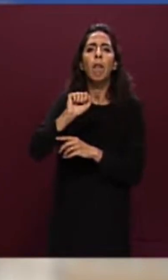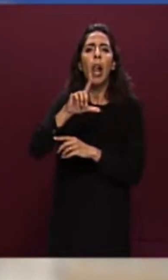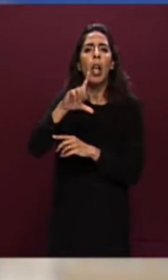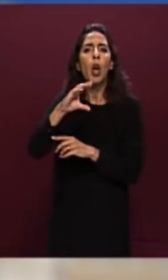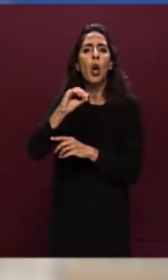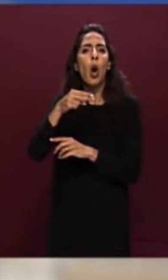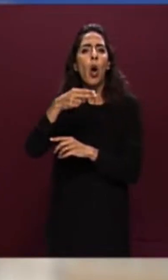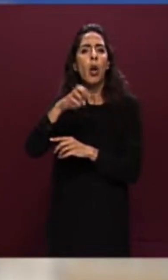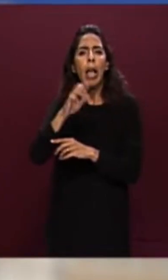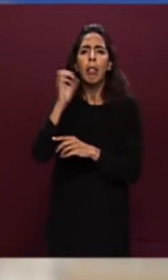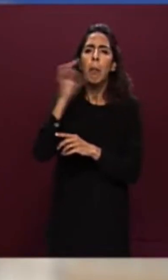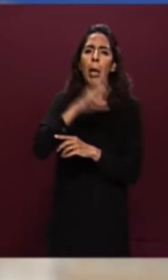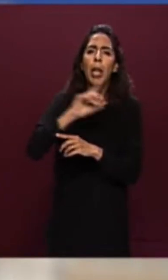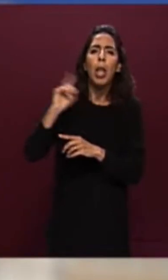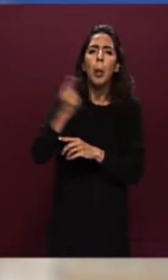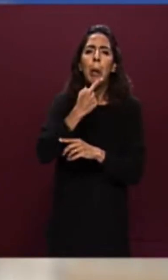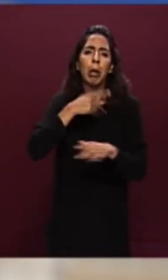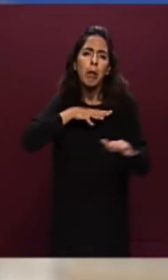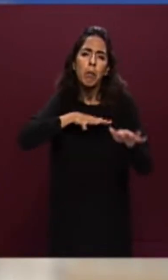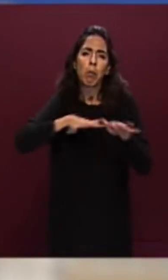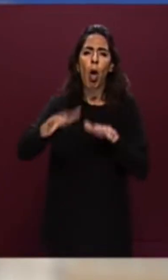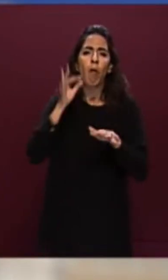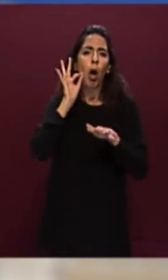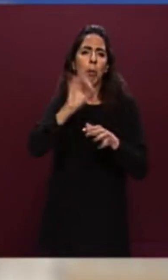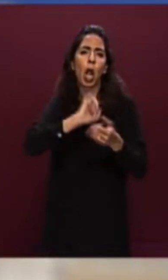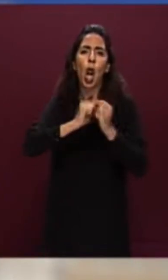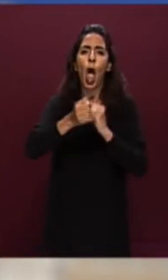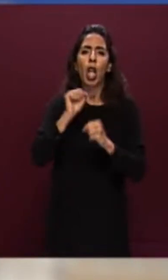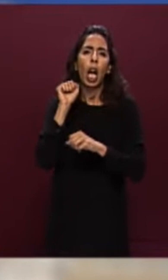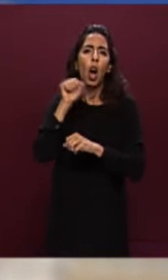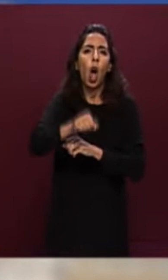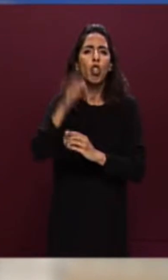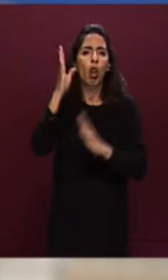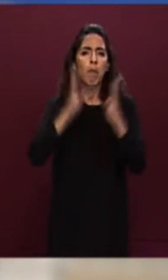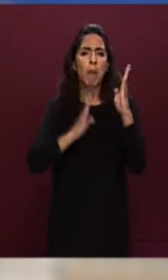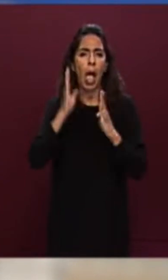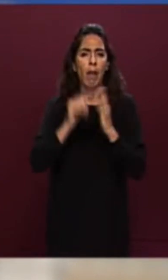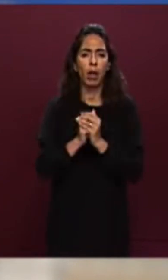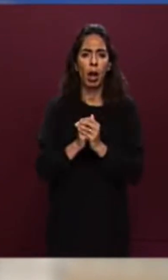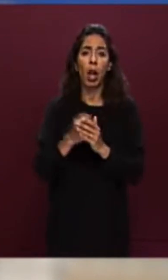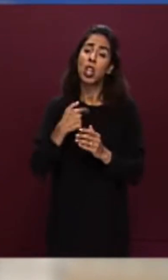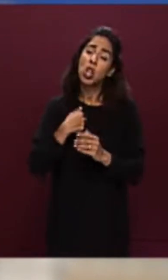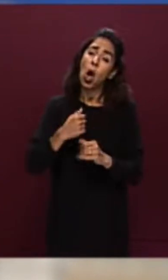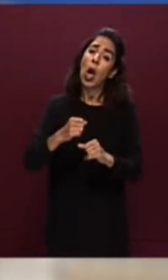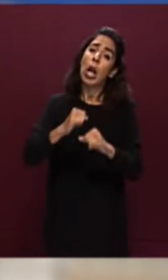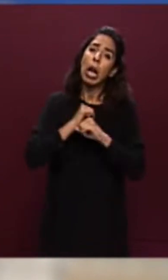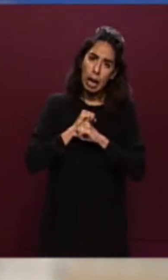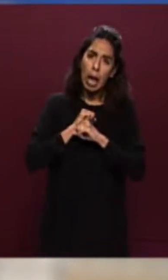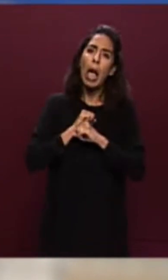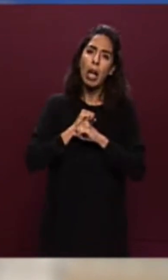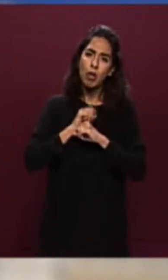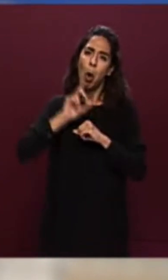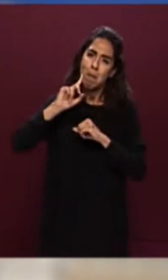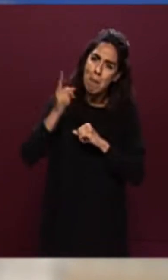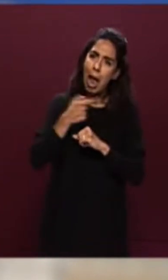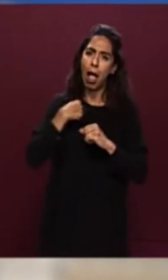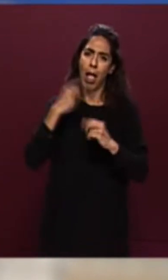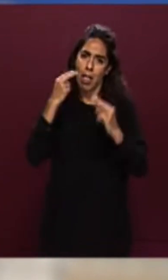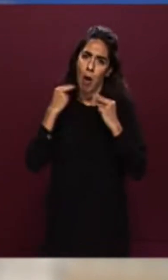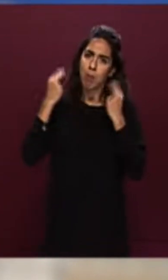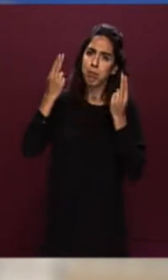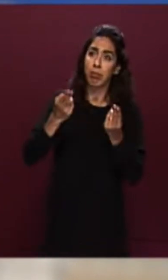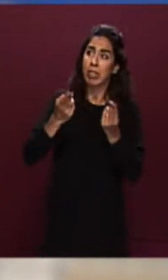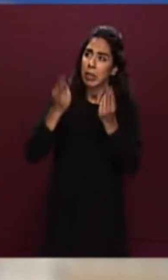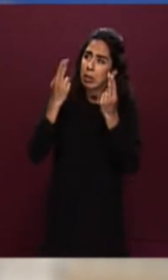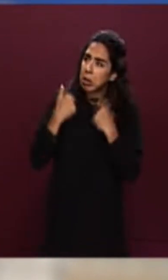meglio vivere sotto una dittatura che morire io penso che noi dobbiamo lavorare